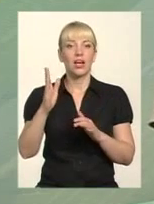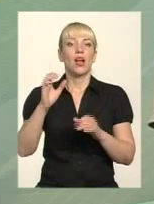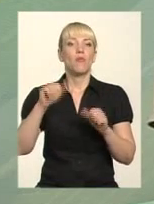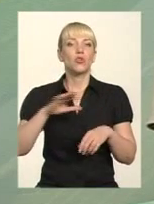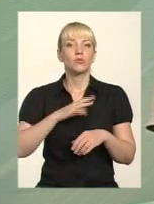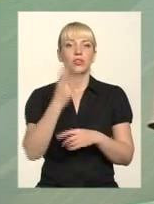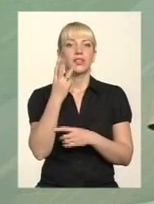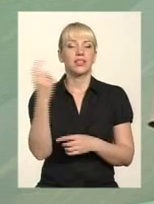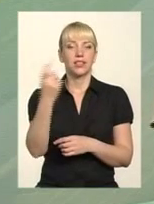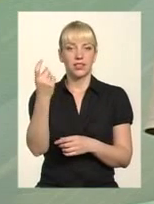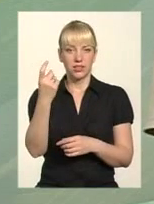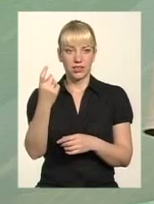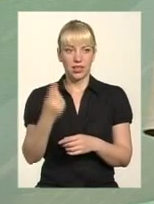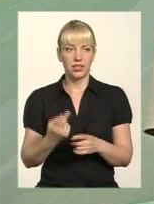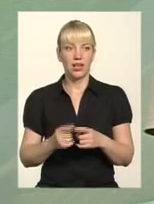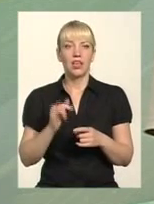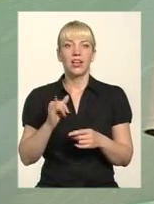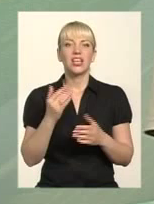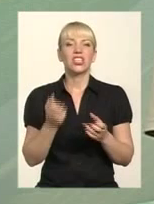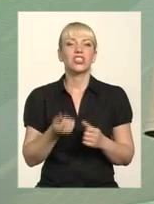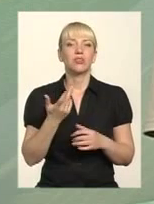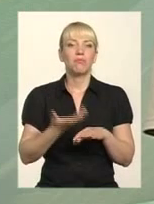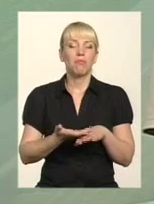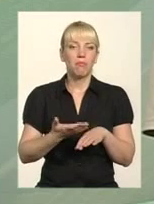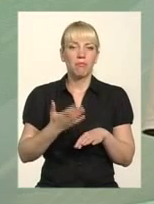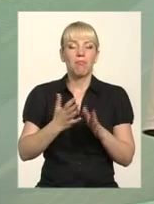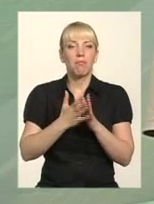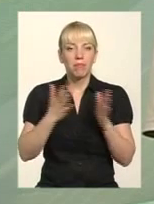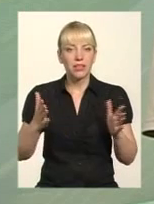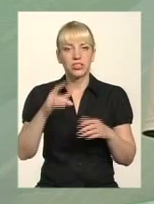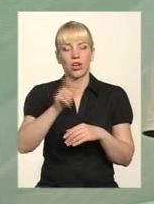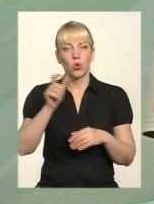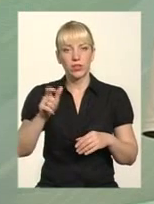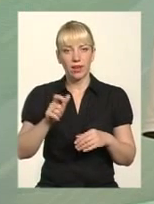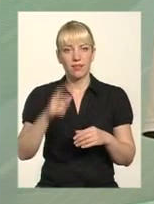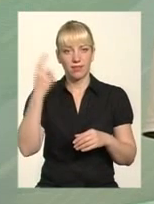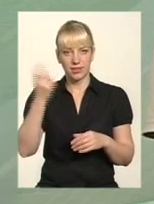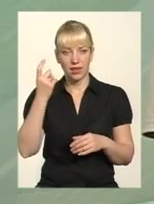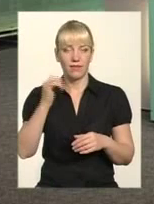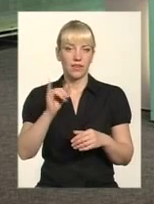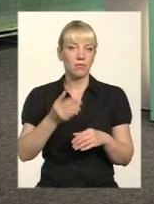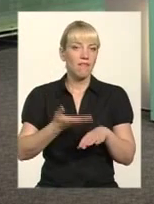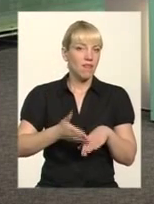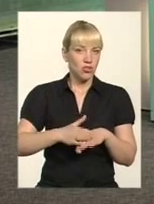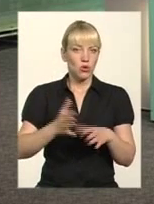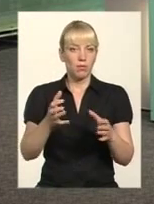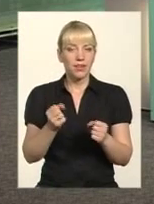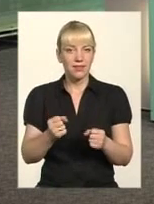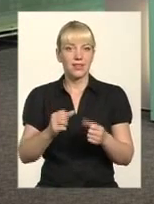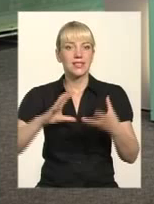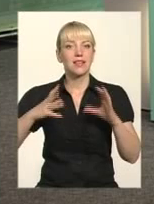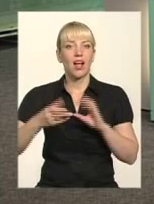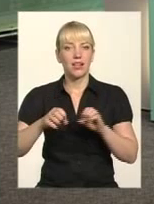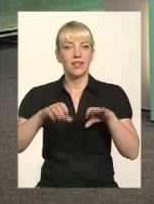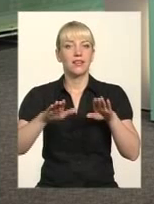кількість людей, і чим більше людей, тим важче прийняти загальне рішення. Тому, в принципі, вже на загальних зборах можуть прийняти рішення. Окрім цього, важливе